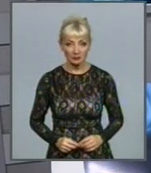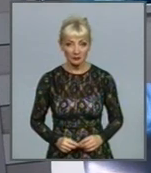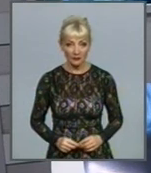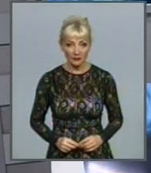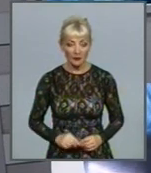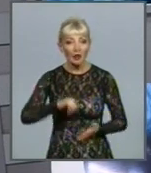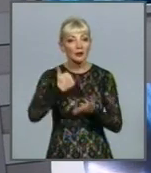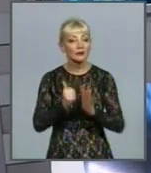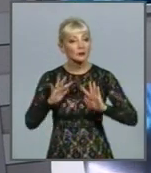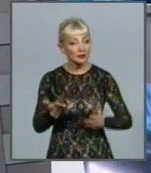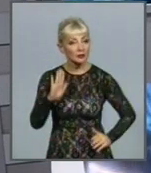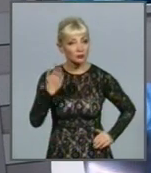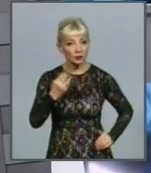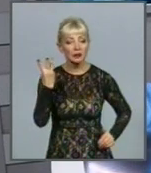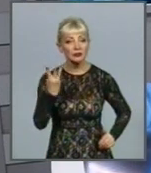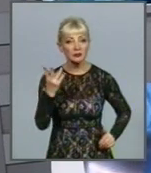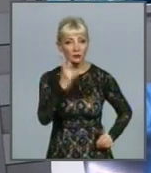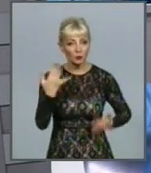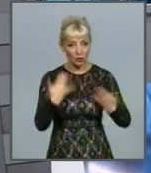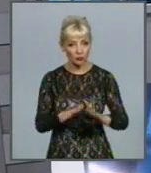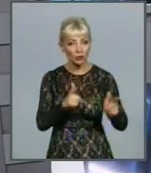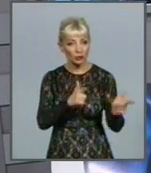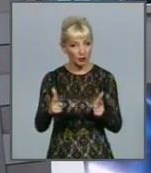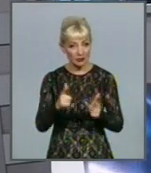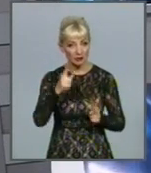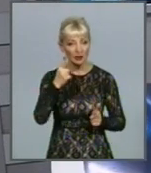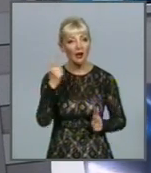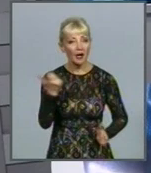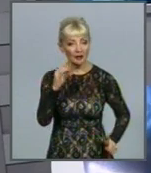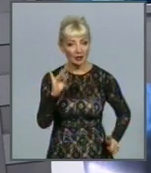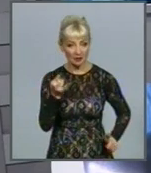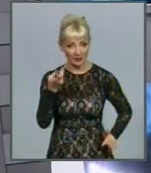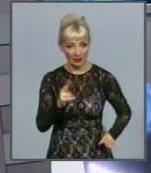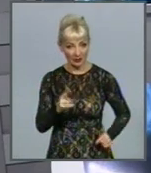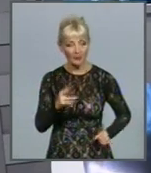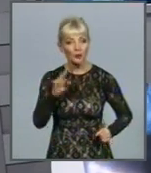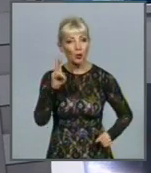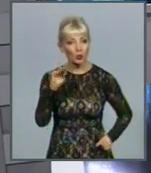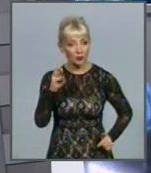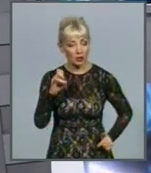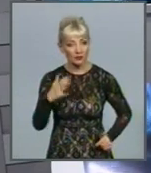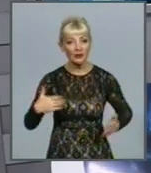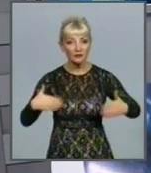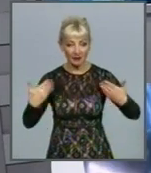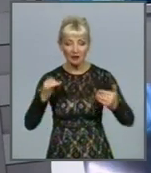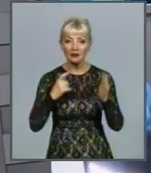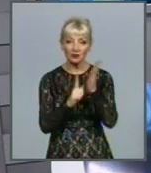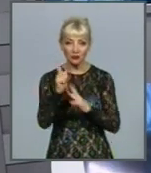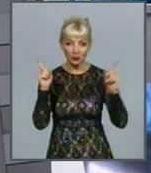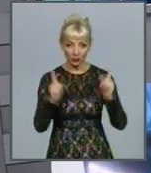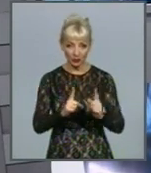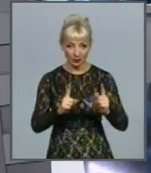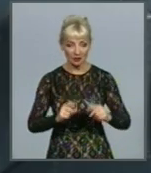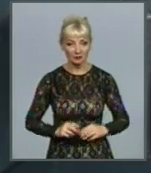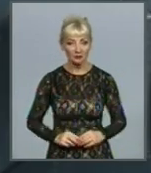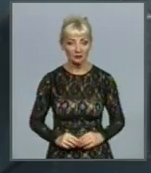Про головні події вівторка 3-го листопада дізнаєтеся за мить в ефірі Харківські Звістя у студії Аліна Курмашева. Моє вітання і на початку